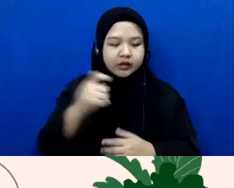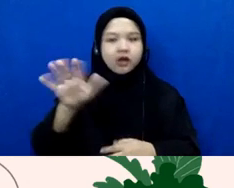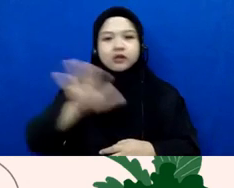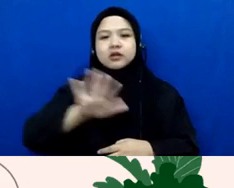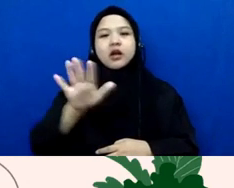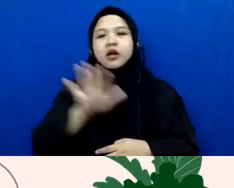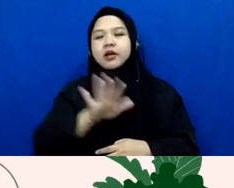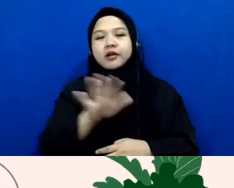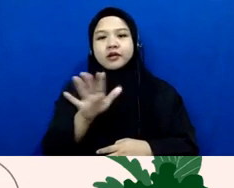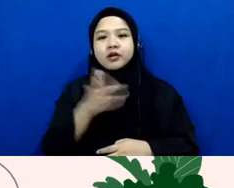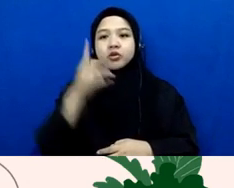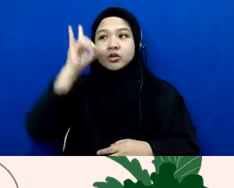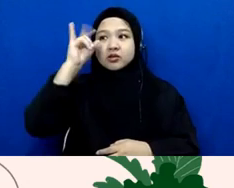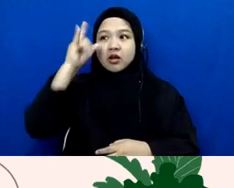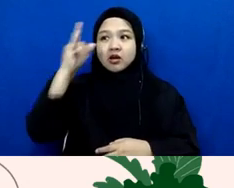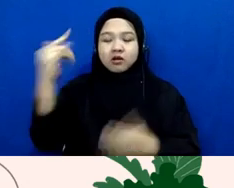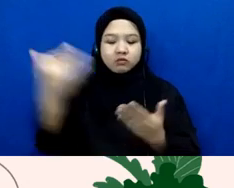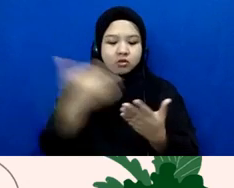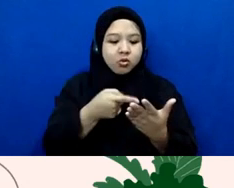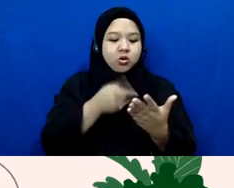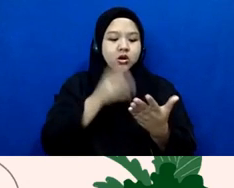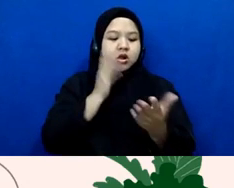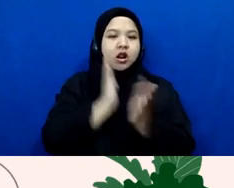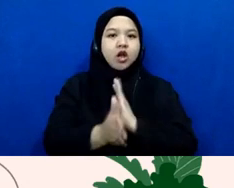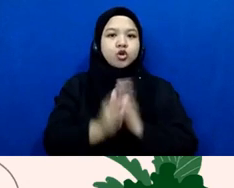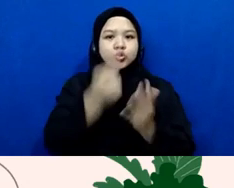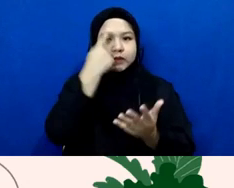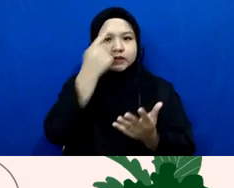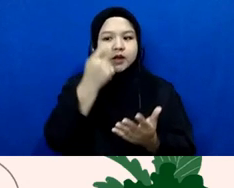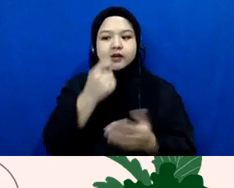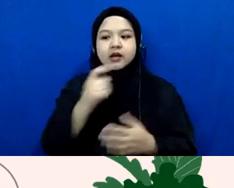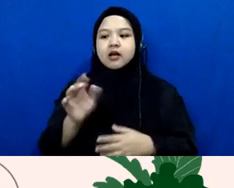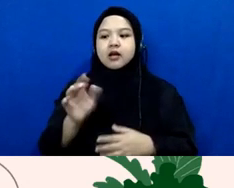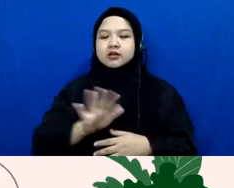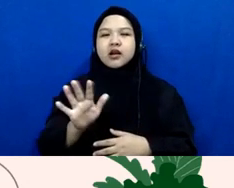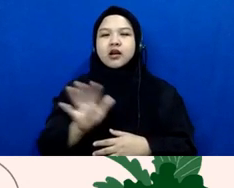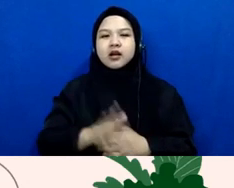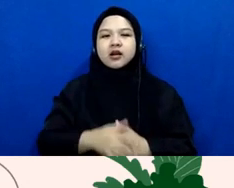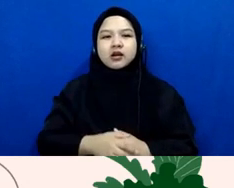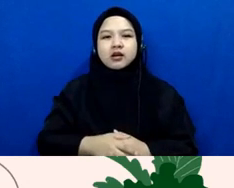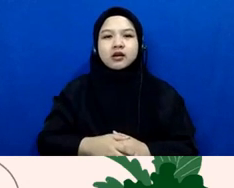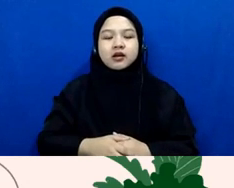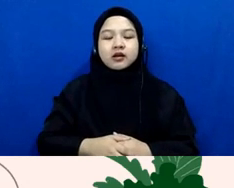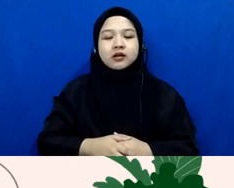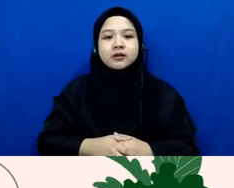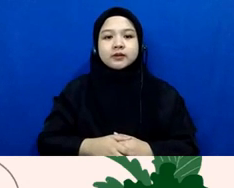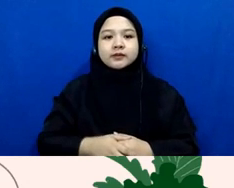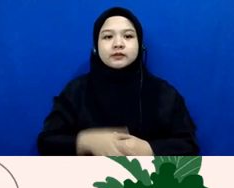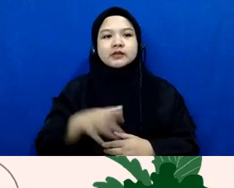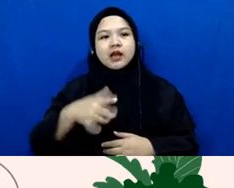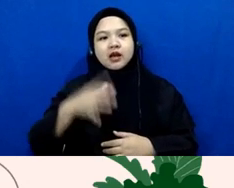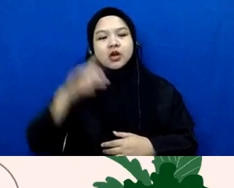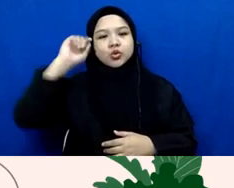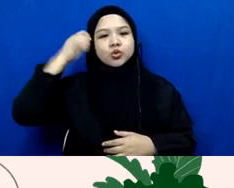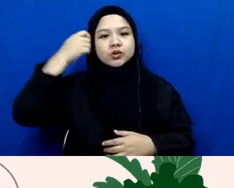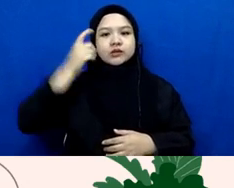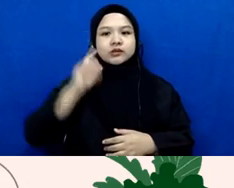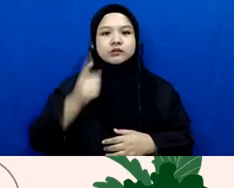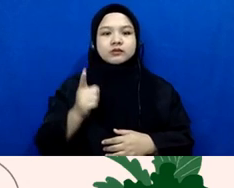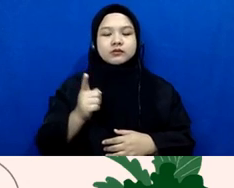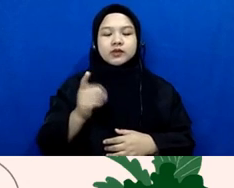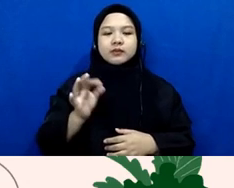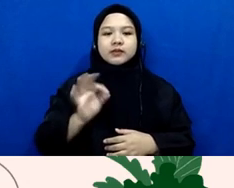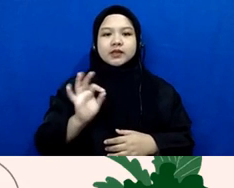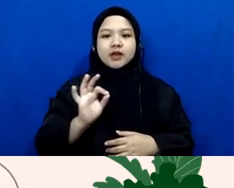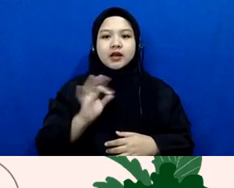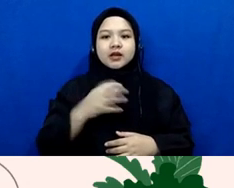instagram misalnya ini agak susah karena bagaimanapun juga tidak ada sikap